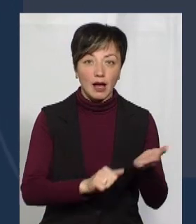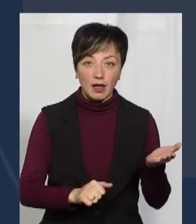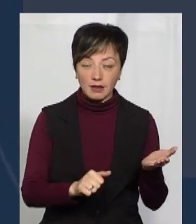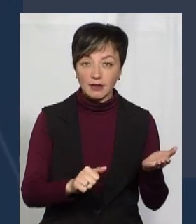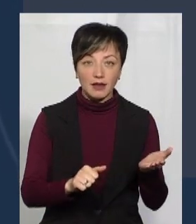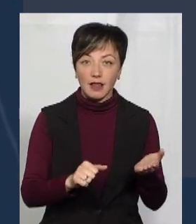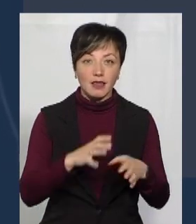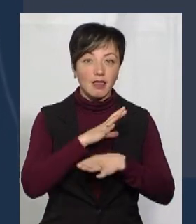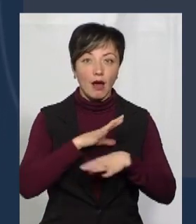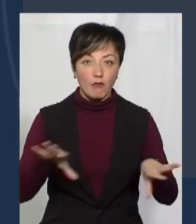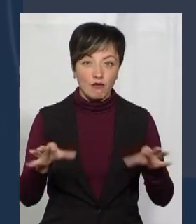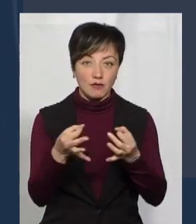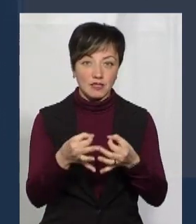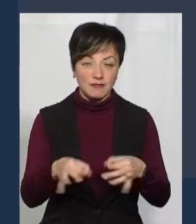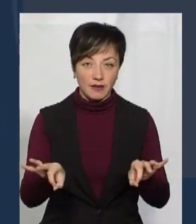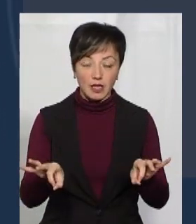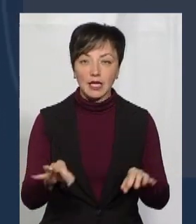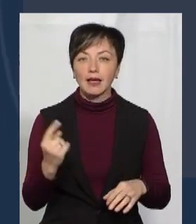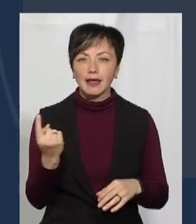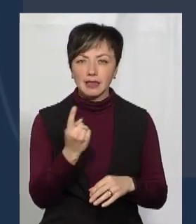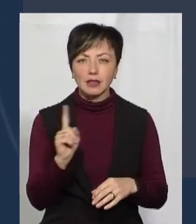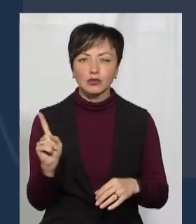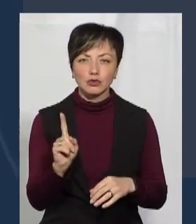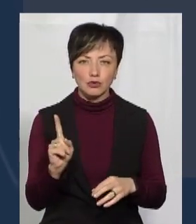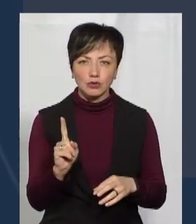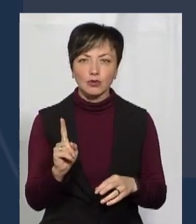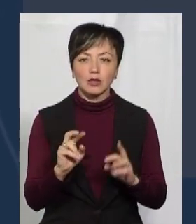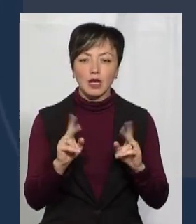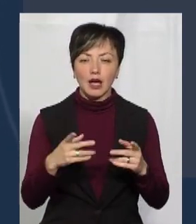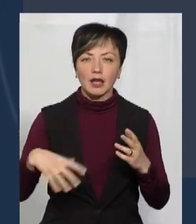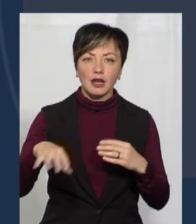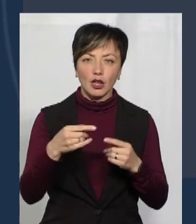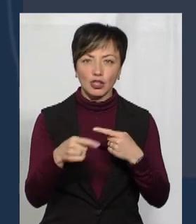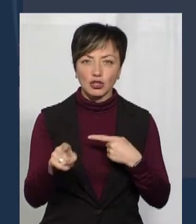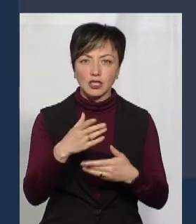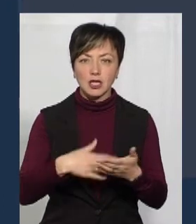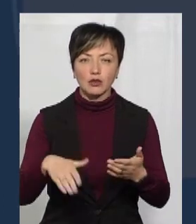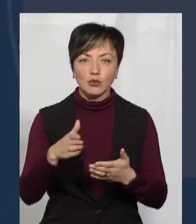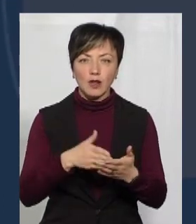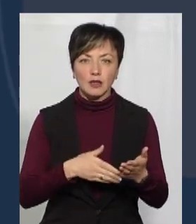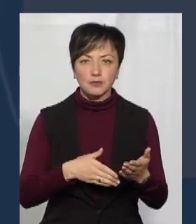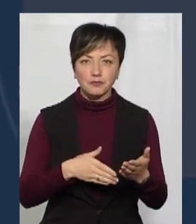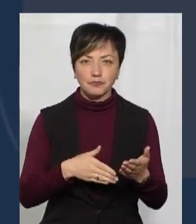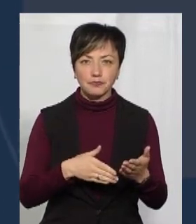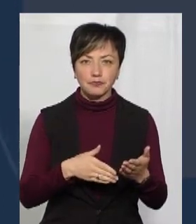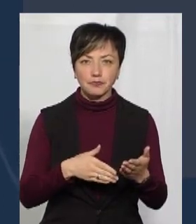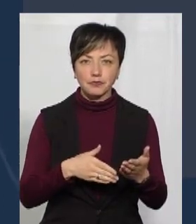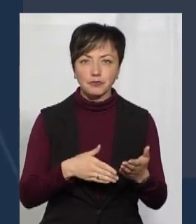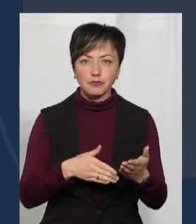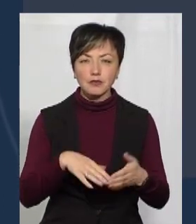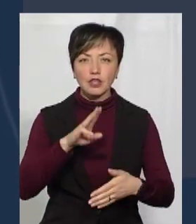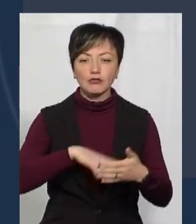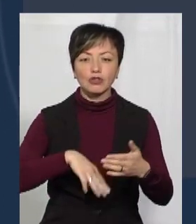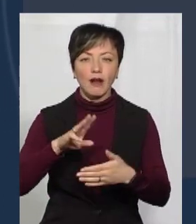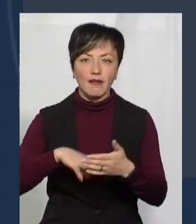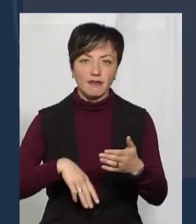взагалі не був звінений. Єдине, що, звичайно, як і для інших, касували штрафні